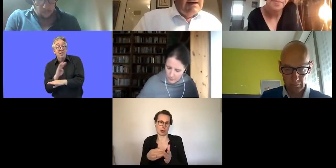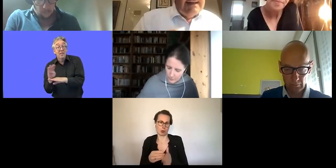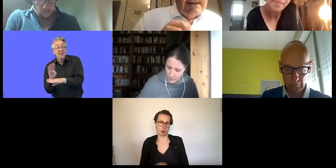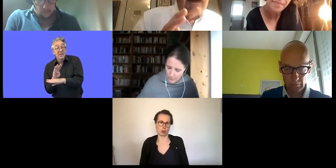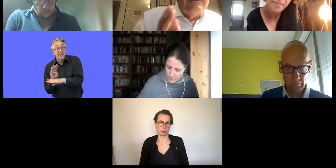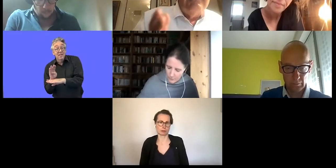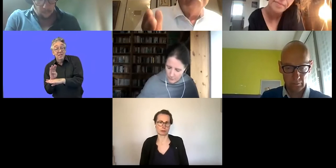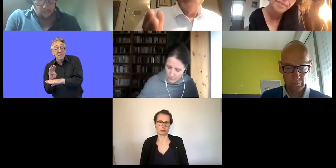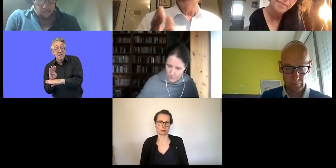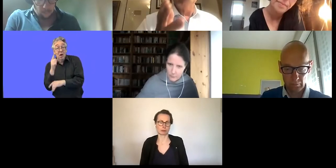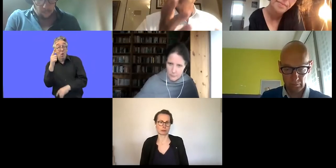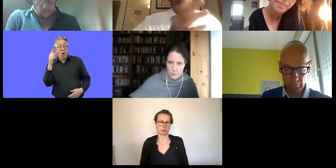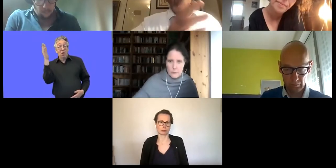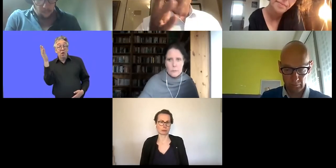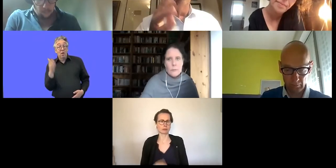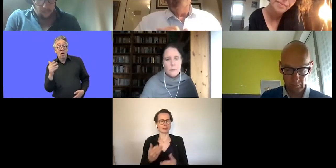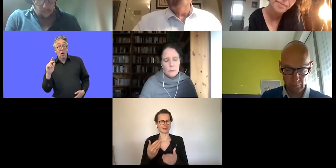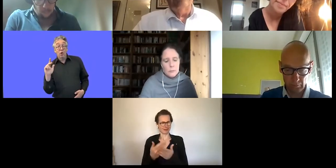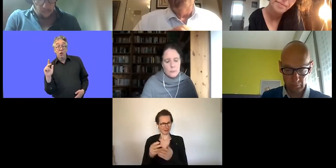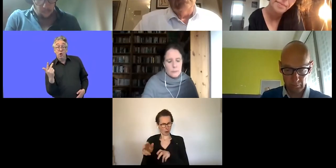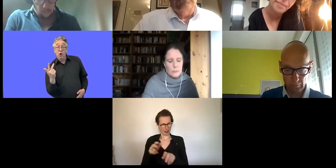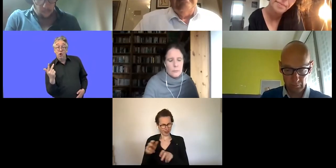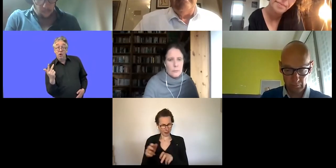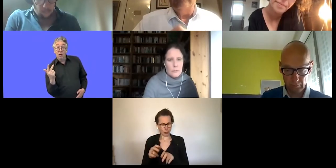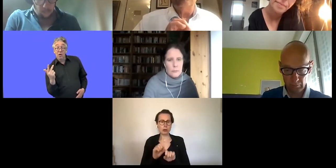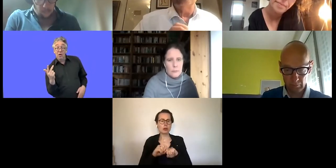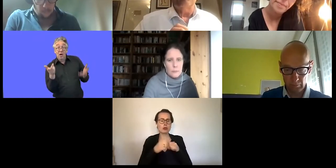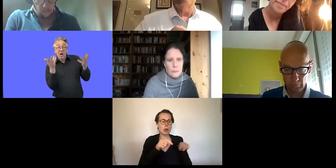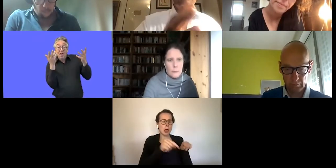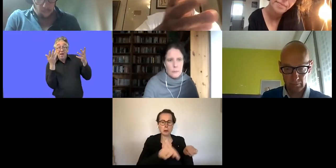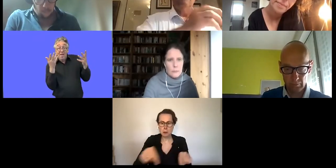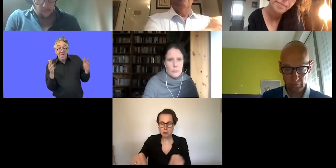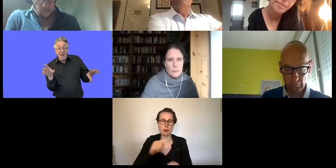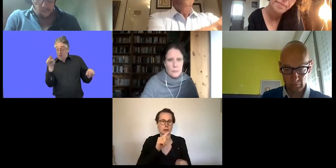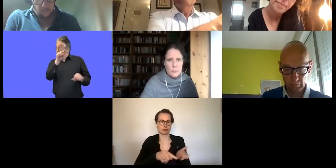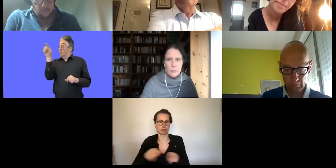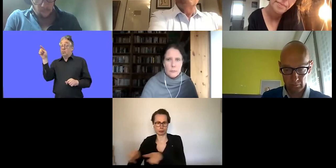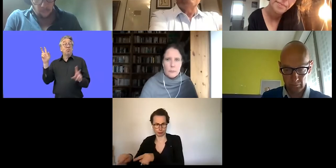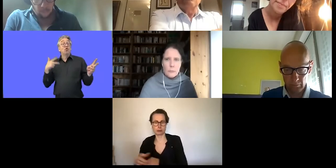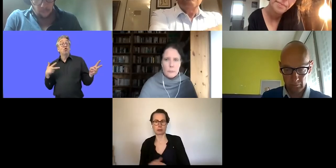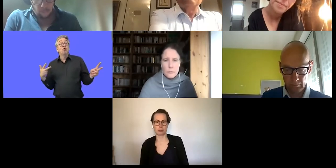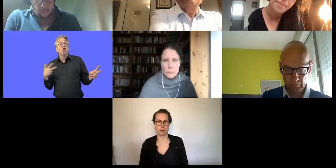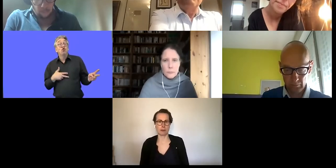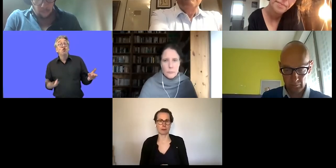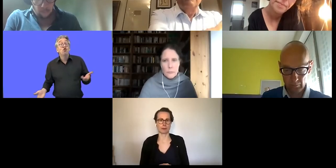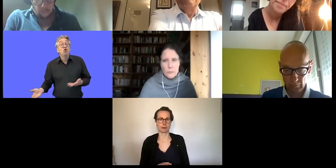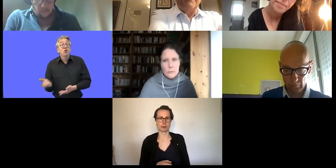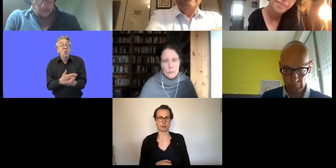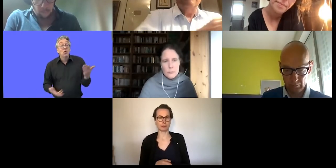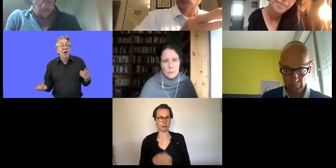man das organisieren kann, das ist in den Staaten sehr unterschiedlich. Einige Staaten, und wir haben Jeff de Kock aus